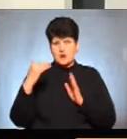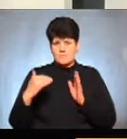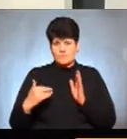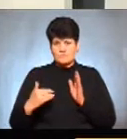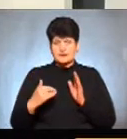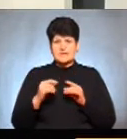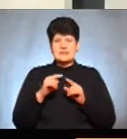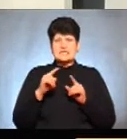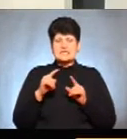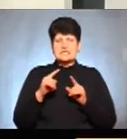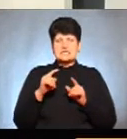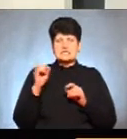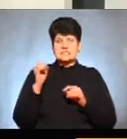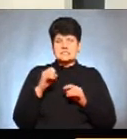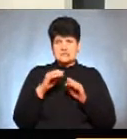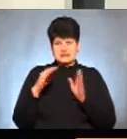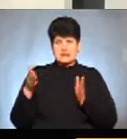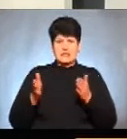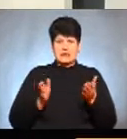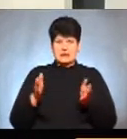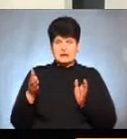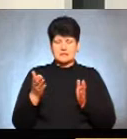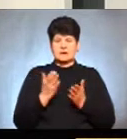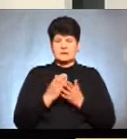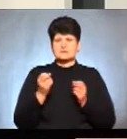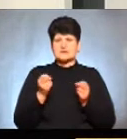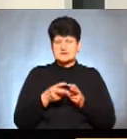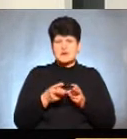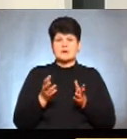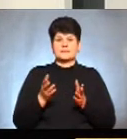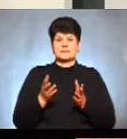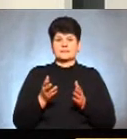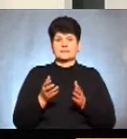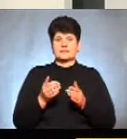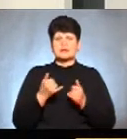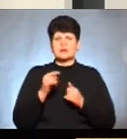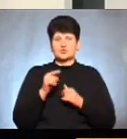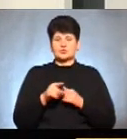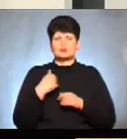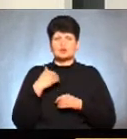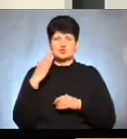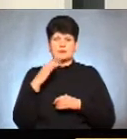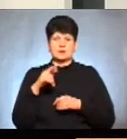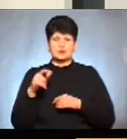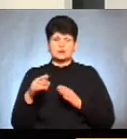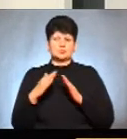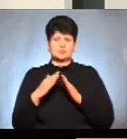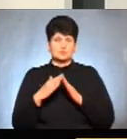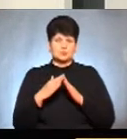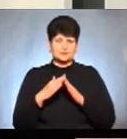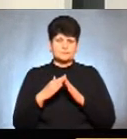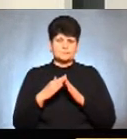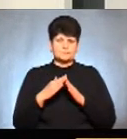скриньки, скажімо, є скриньки спеціально для того, щоб голосували люди на дому, тому,